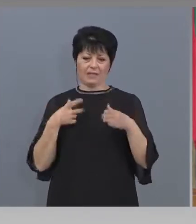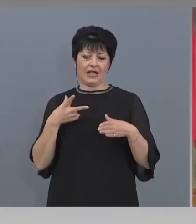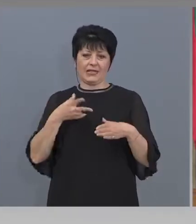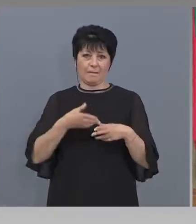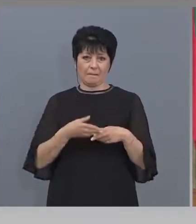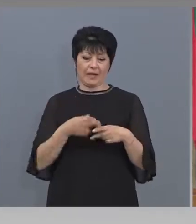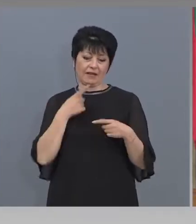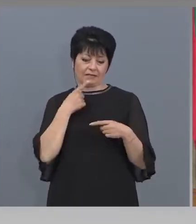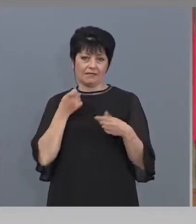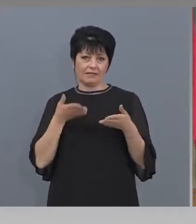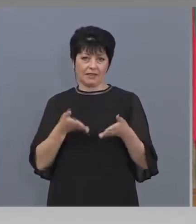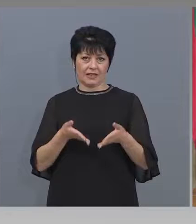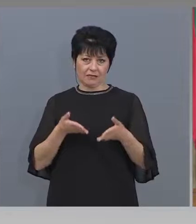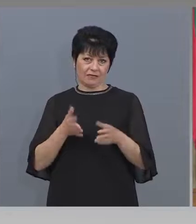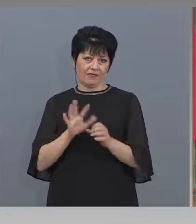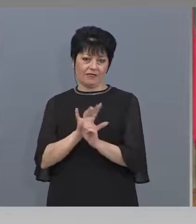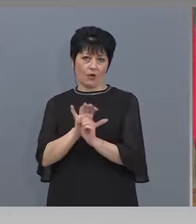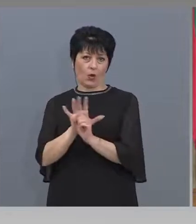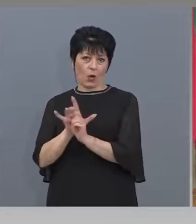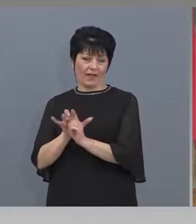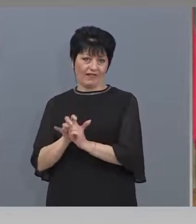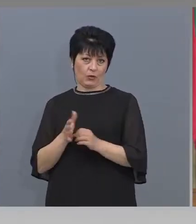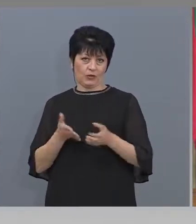пък спецификата на коронавируса.